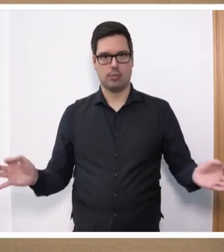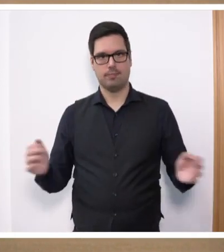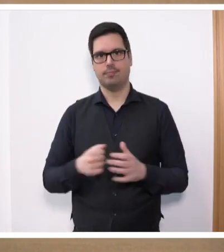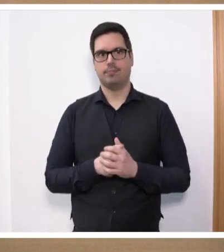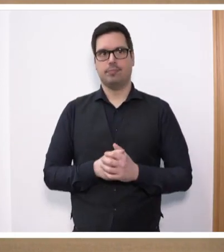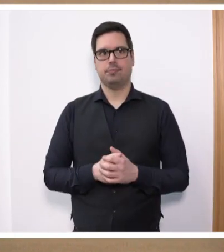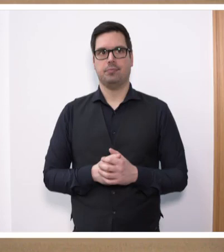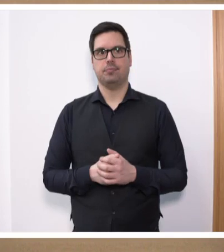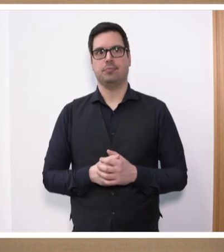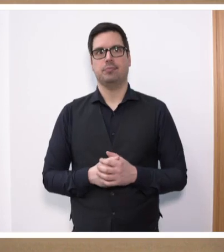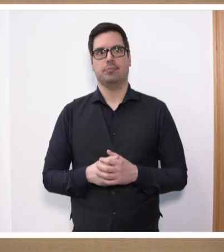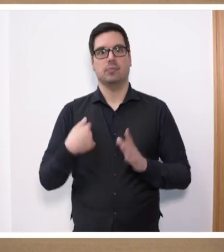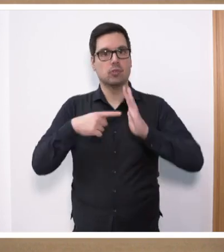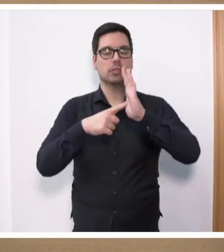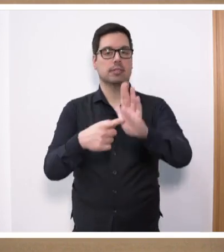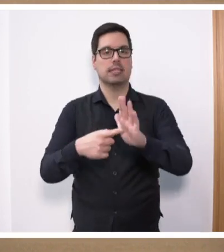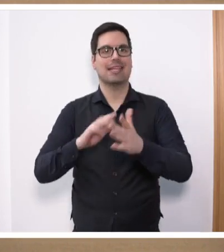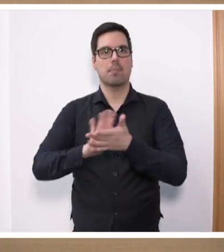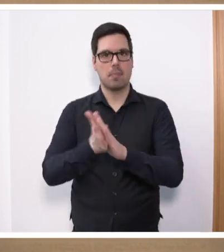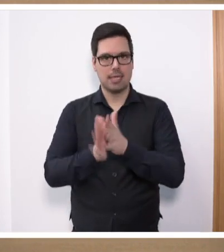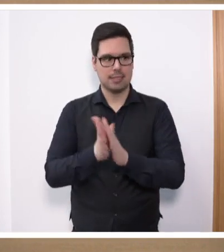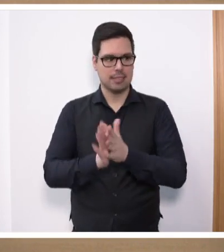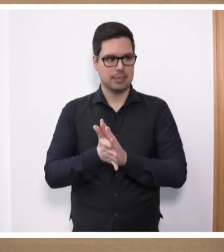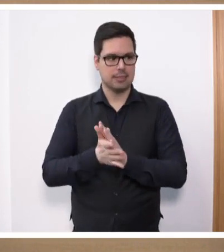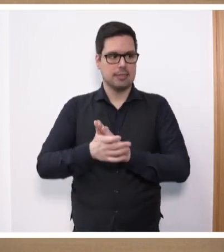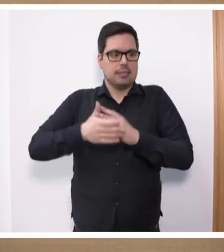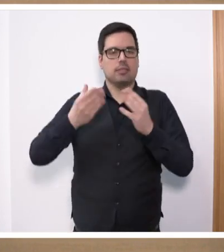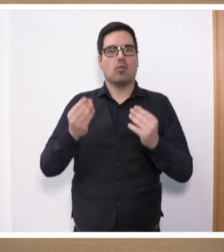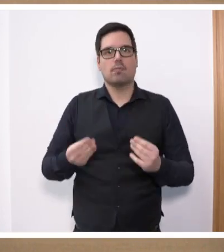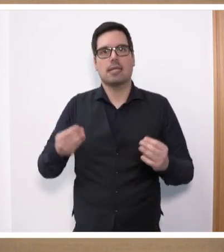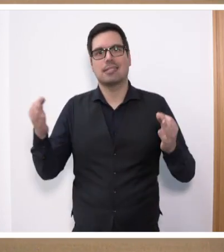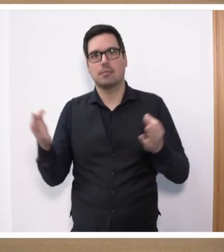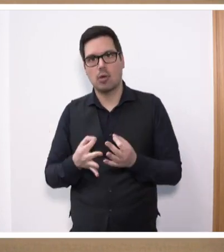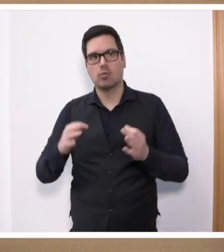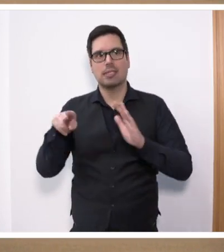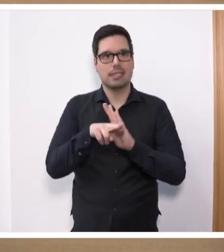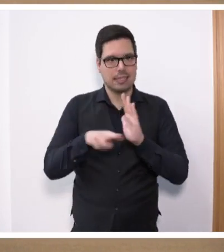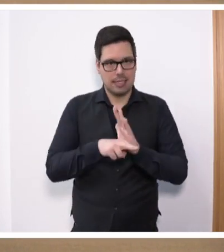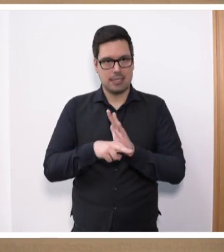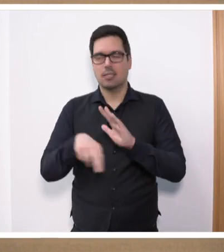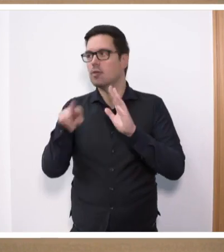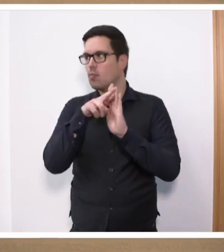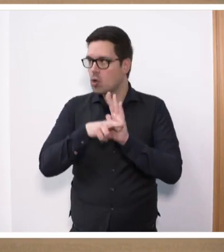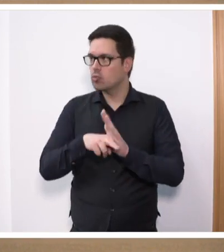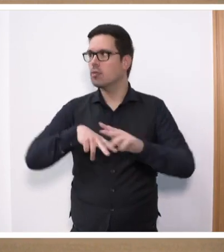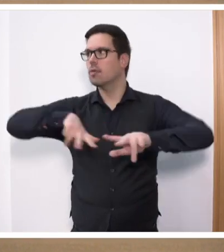Doch wie gezeigt ist es in der täglichen Praxis oftmals notwendig, eine ganze Reihe von Gesetzen, Verordnungen und